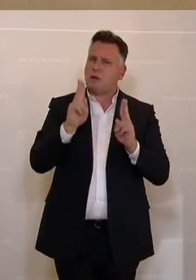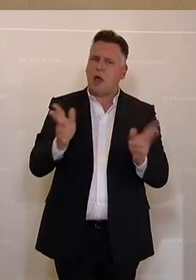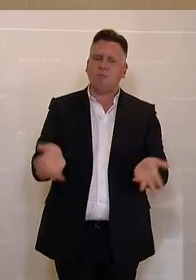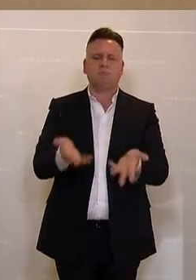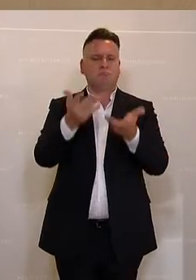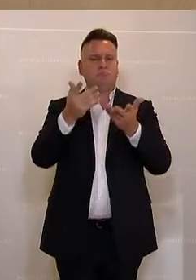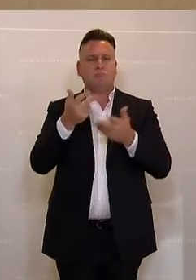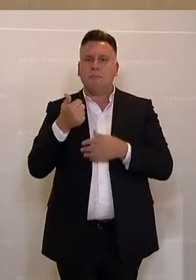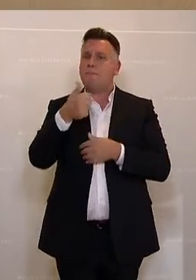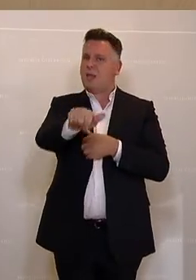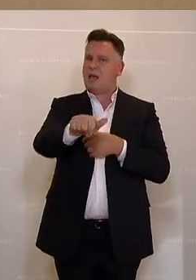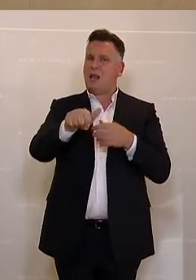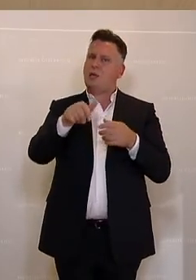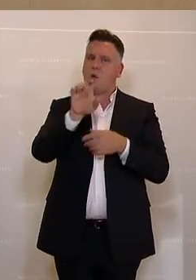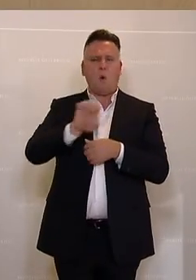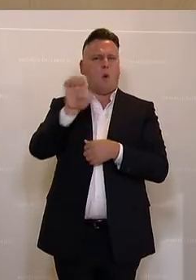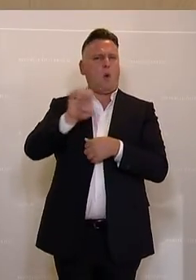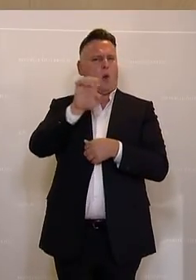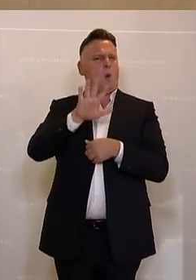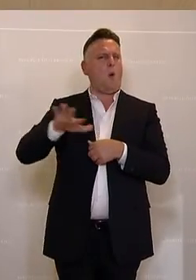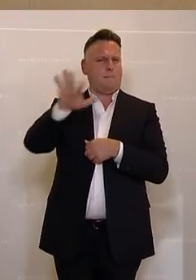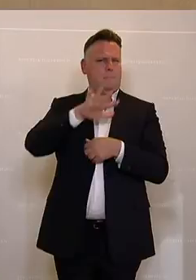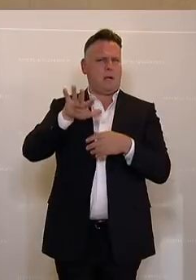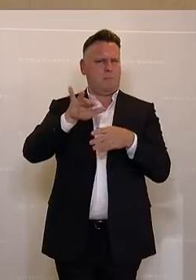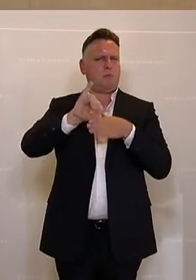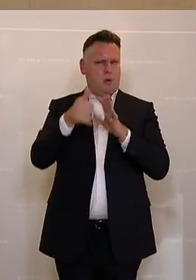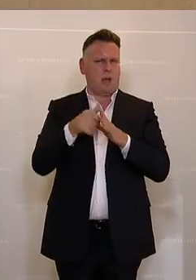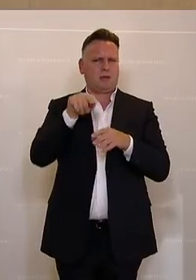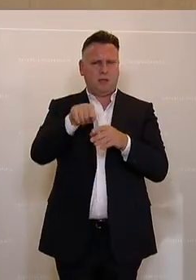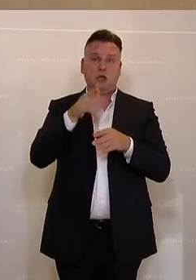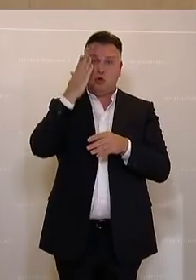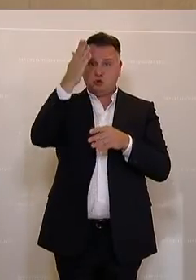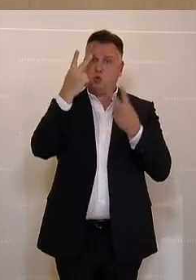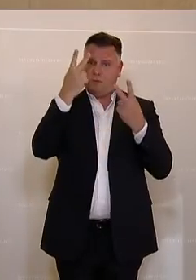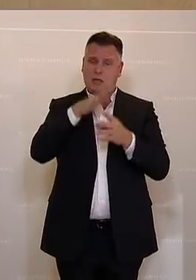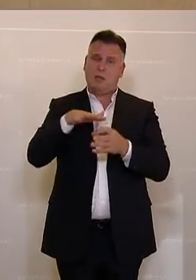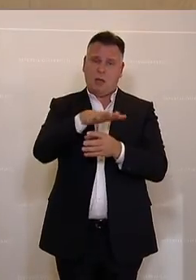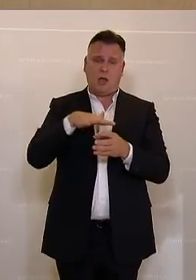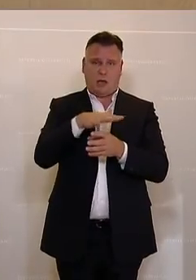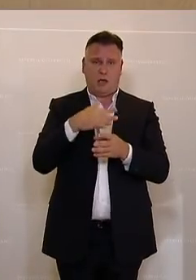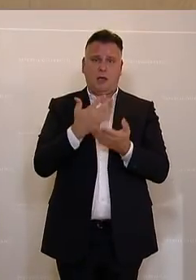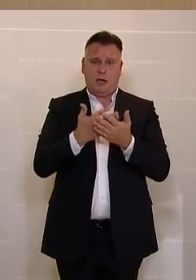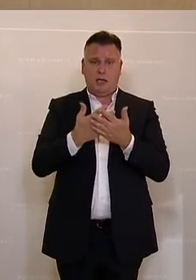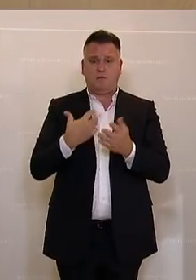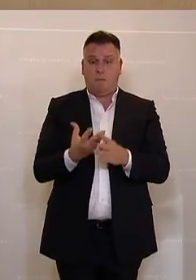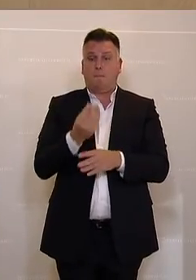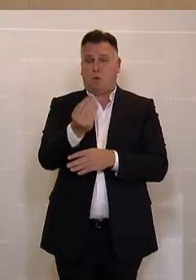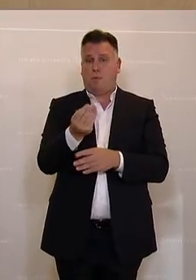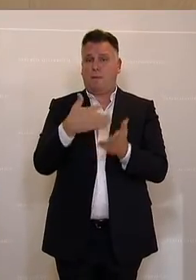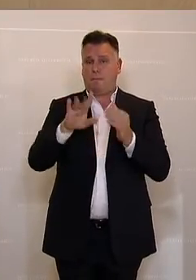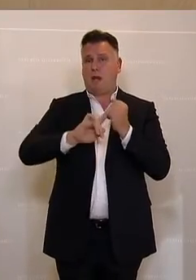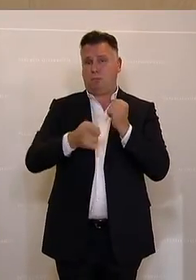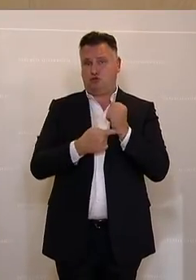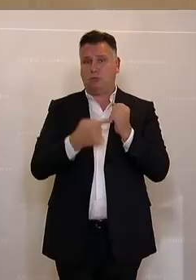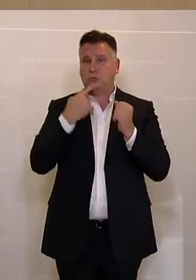sich zu beteiligen an europäischen Projekten in diesen Zukunftsfeldern. Und das stellen wir mit diesem Budget auch zur Verfügung.